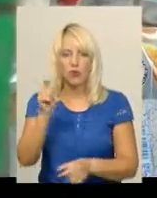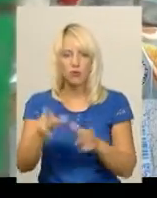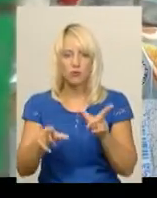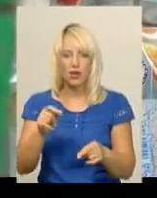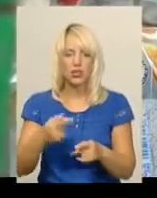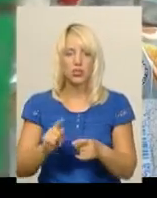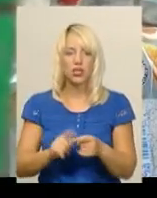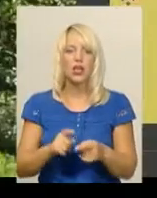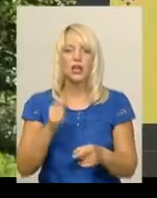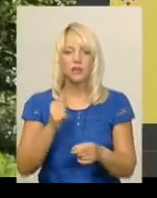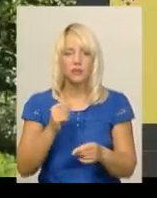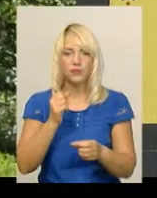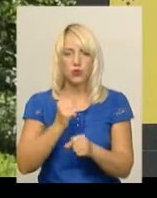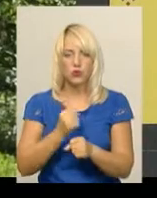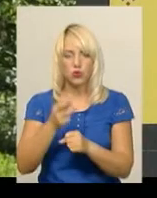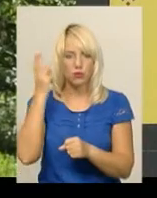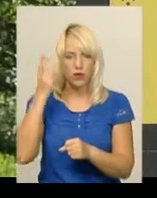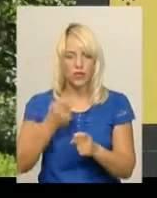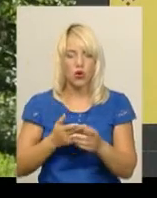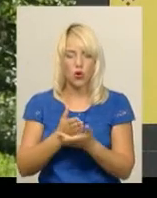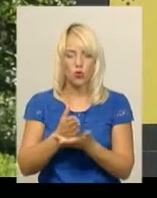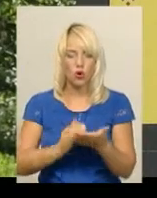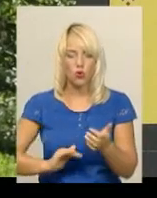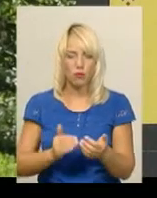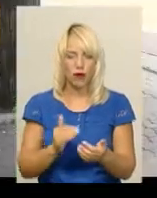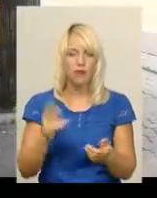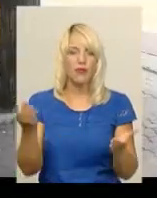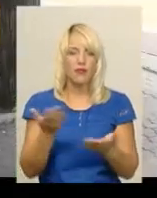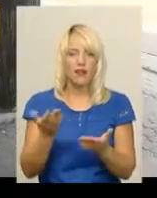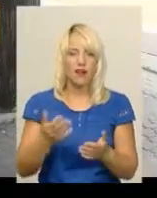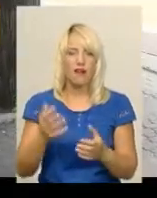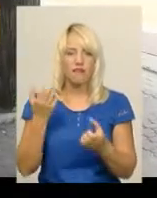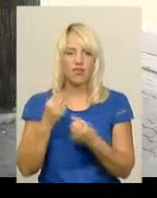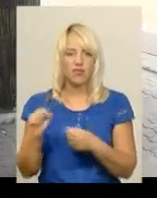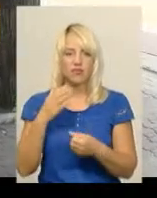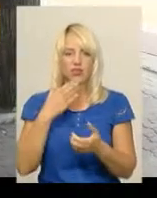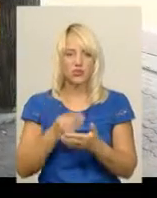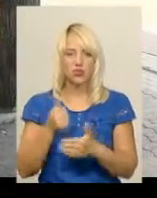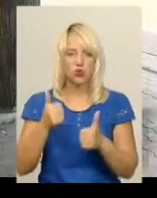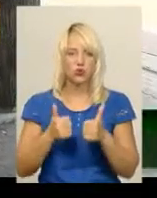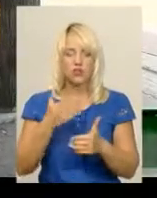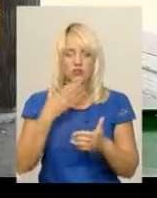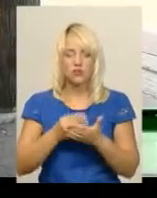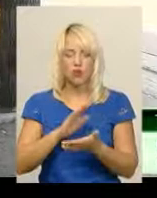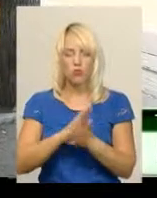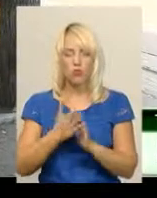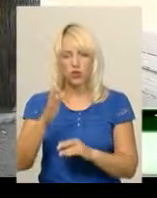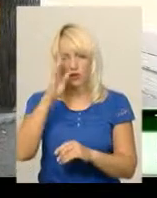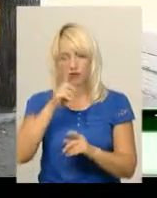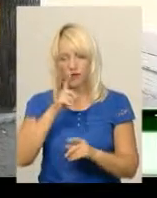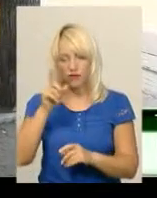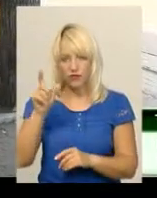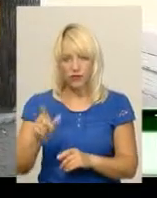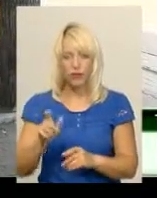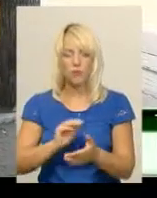обслуговує баки приватна компанія, яка цього року виграла відповідний конкурс. У своєму договорі він прописав, що він протягом цього